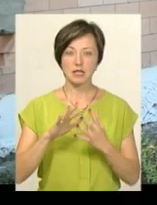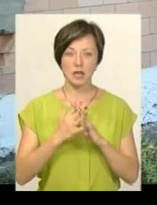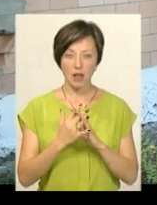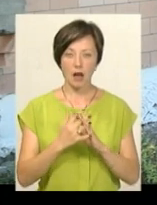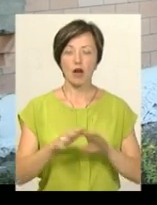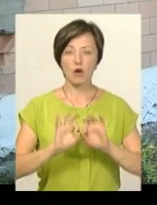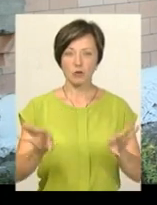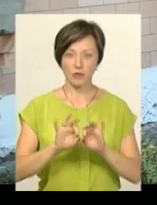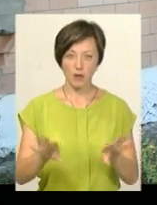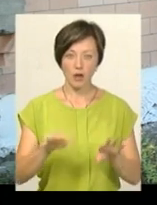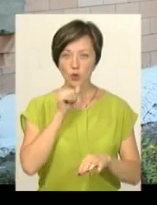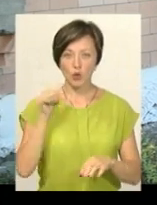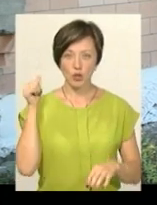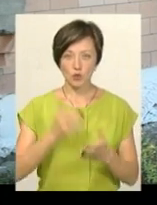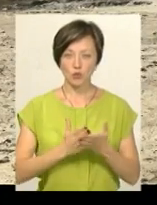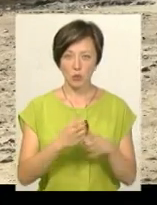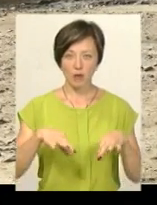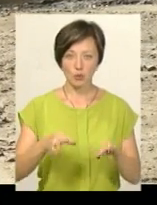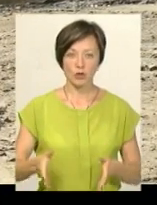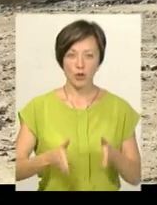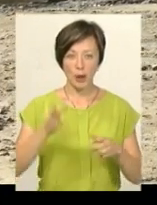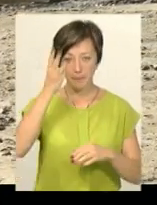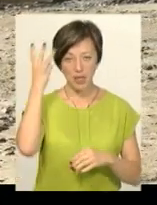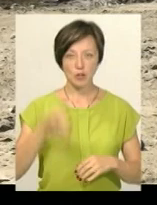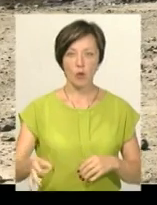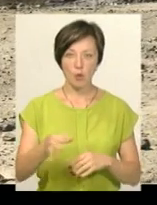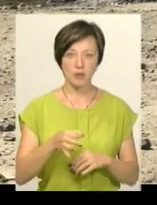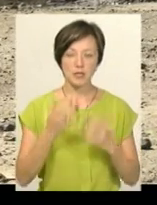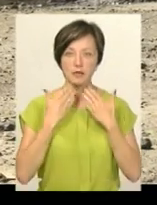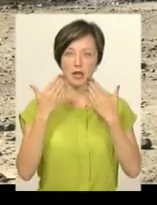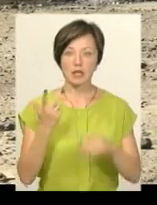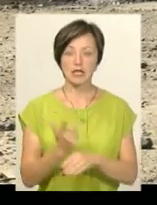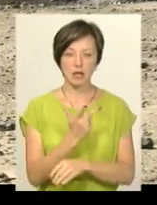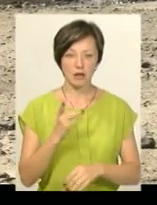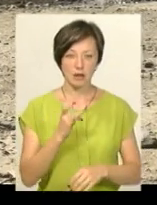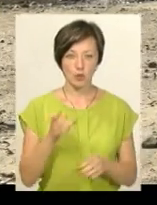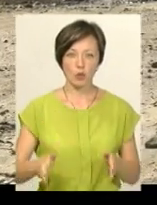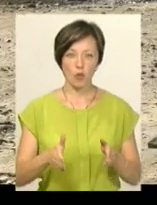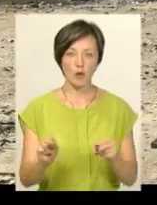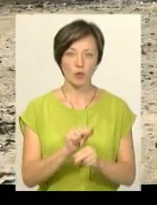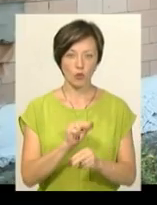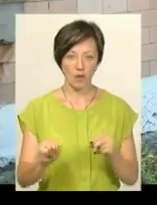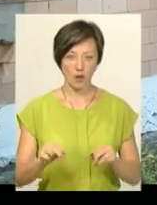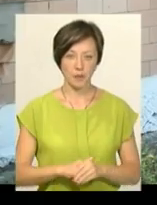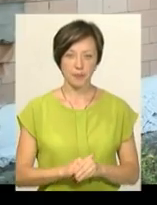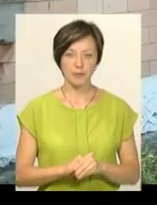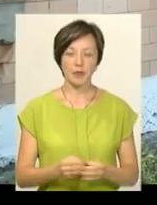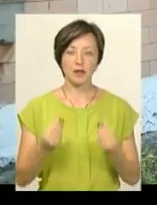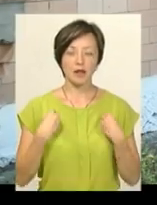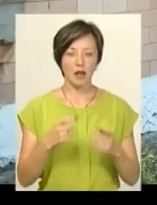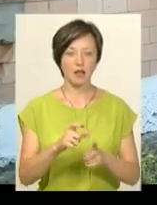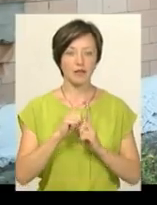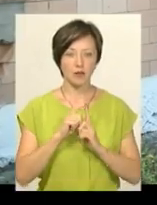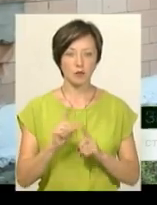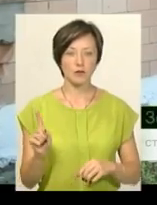Горохівська розповідає, торік до служби автомобільних доріг в Мельницькій області зверталася тричі, аби дорогу відремонтували. Надали відповідь,